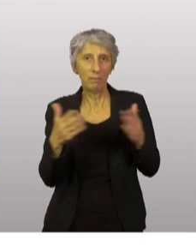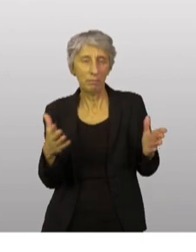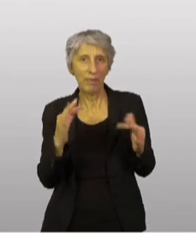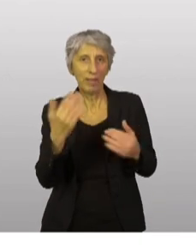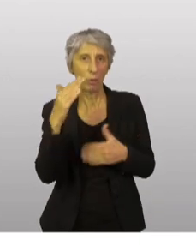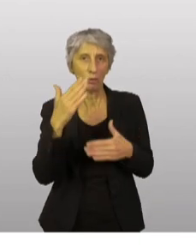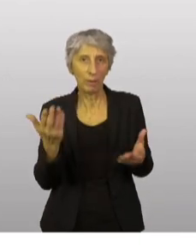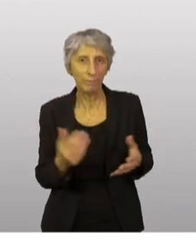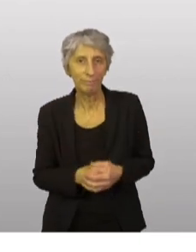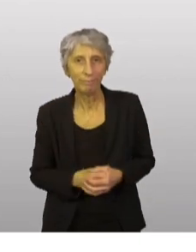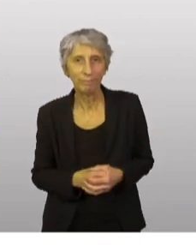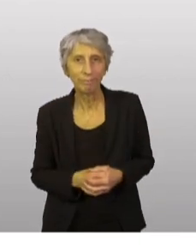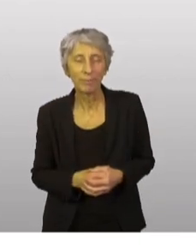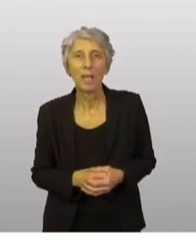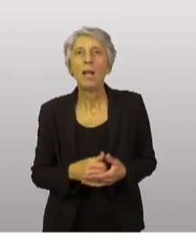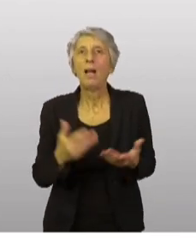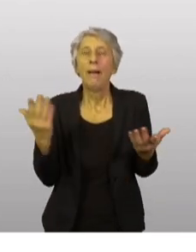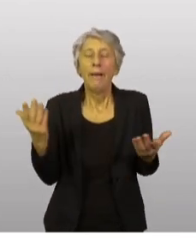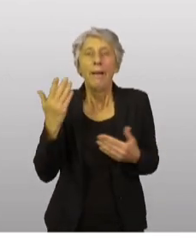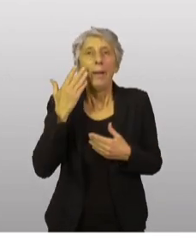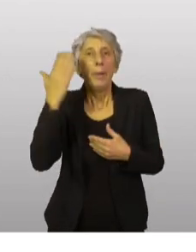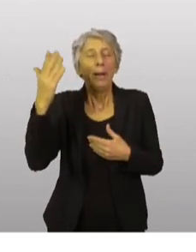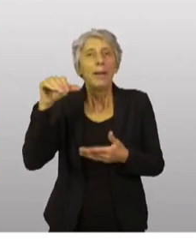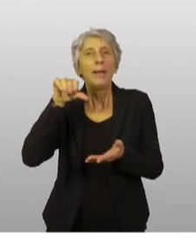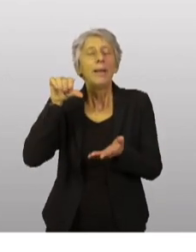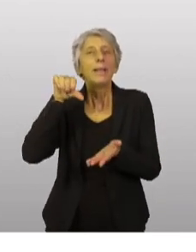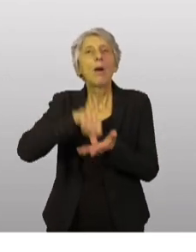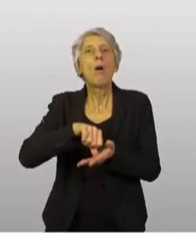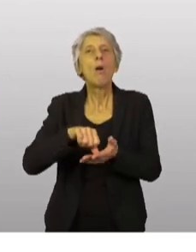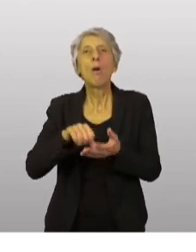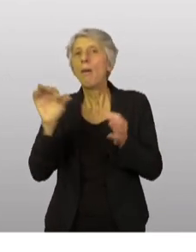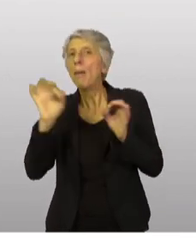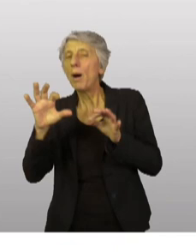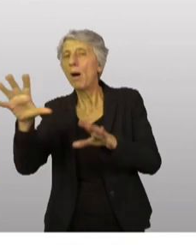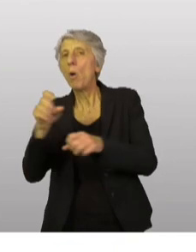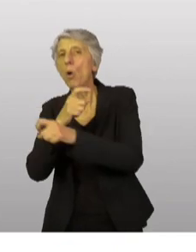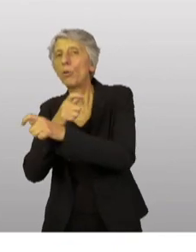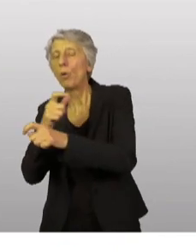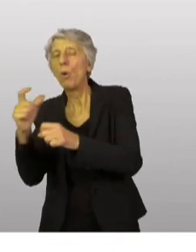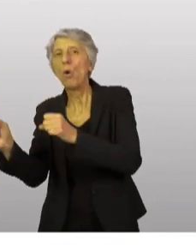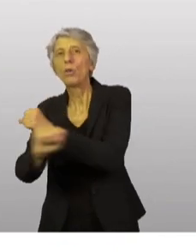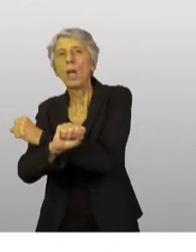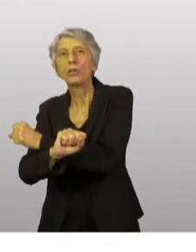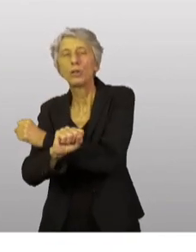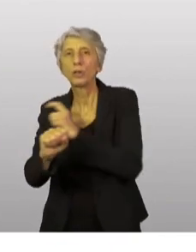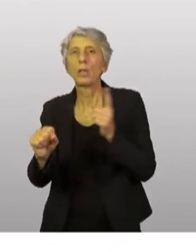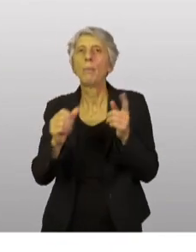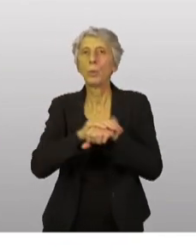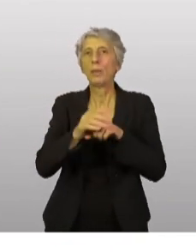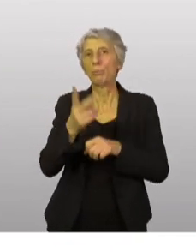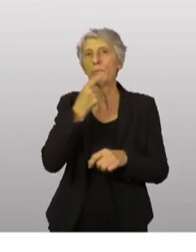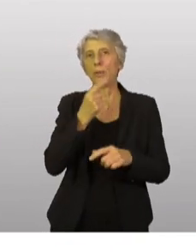grandement facilitées si l'Iran ne se livrait pas à une politique de prise d'otages. Je rappelle que nous avons sept